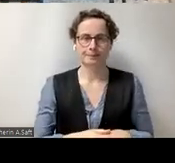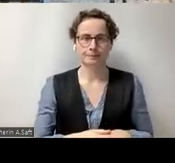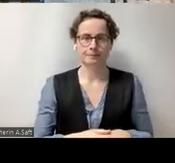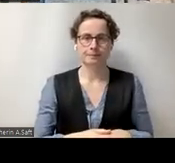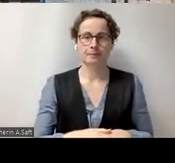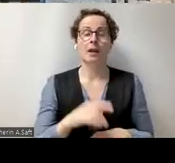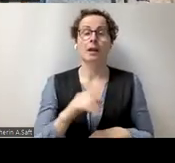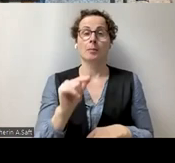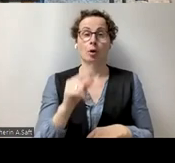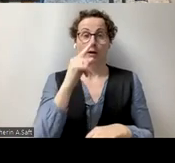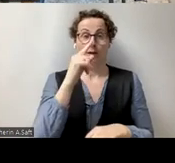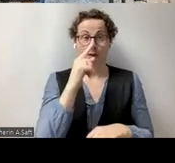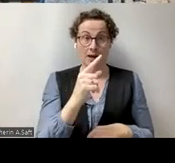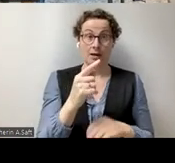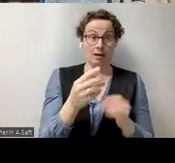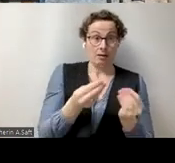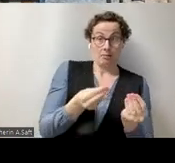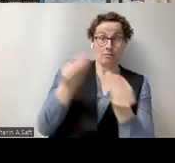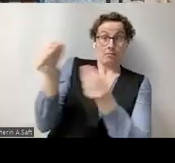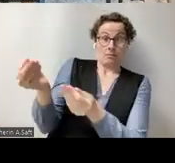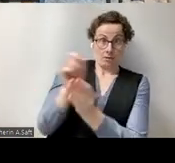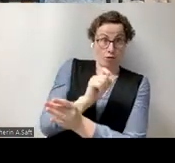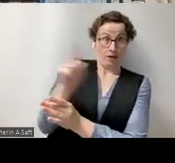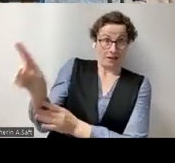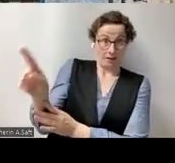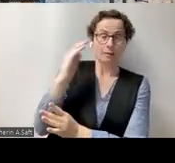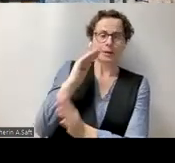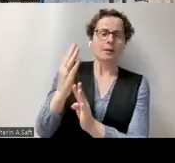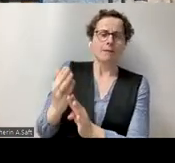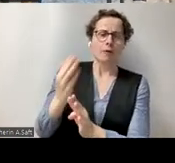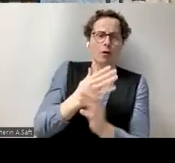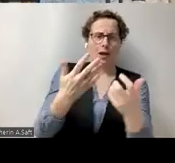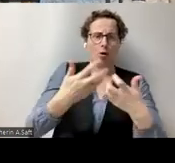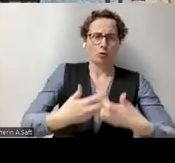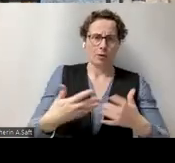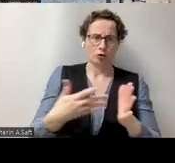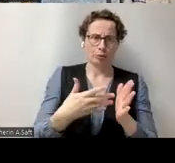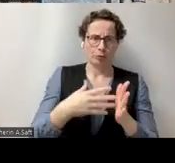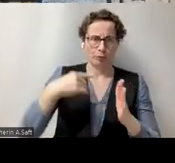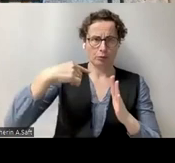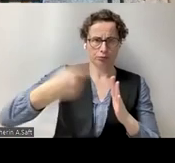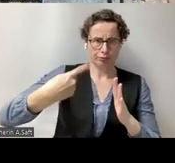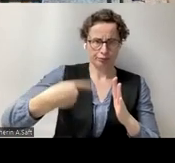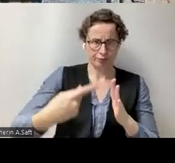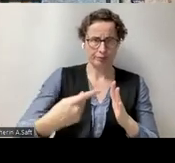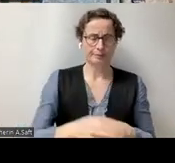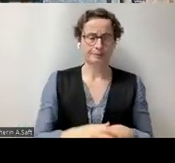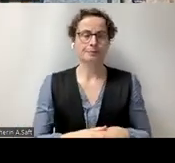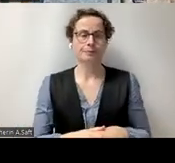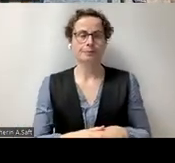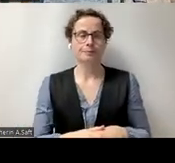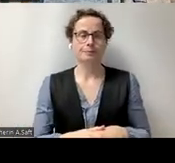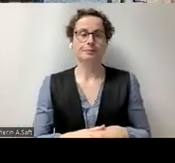Folien-Satz weitergeben, vorher die automatische Prüfung laufen lassen, wäre empfehlenswert. Ich habe hier vorher noch eine Folie